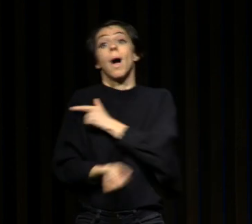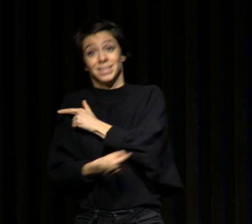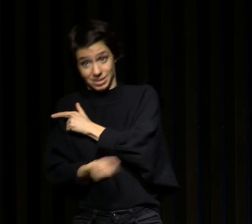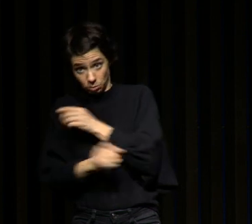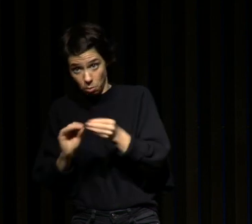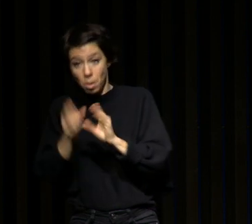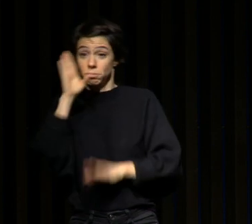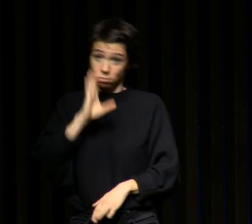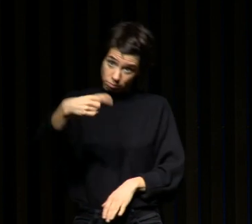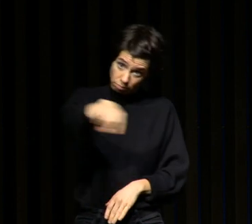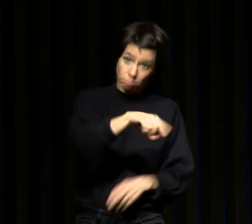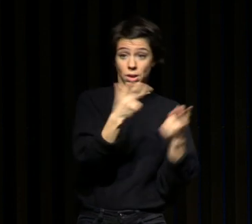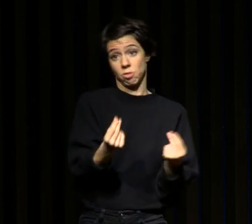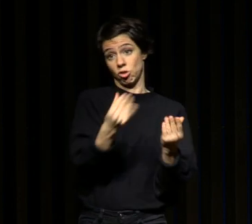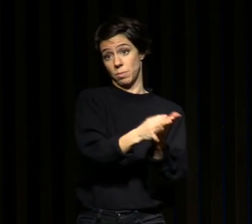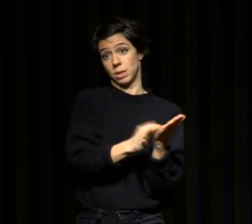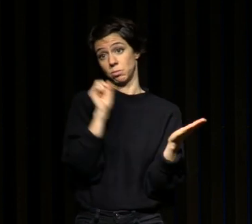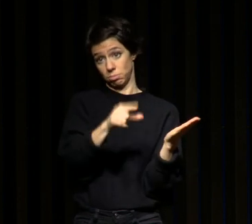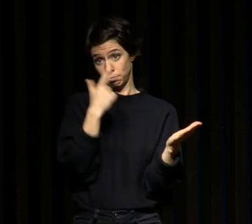téléchargez cette application elle pourra vous aider